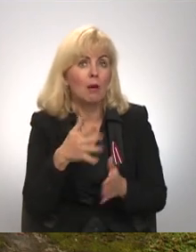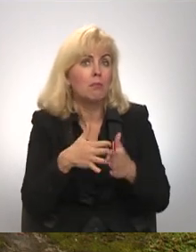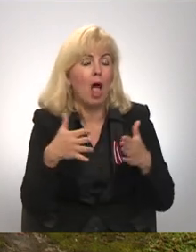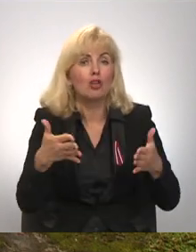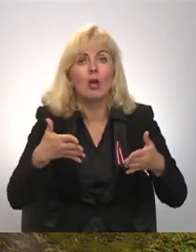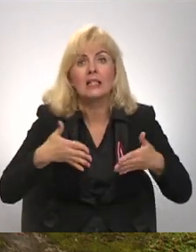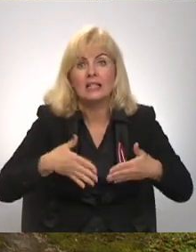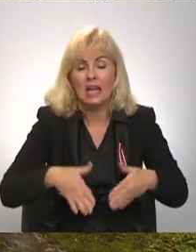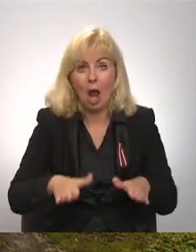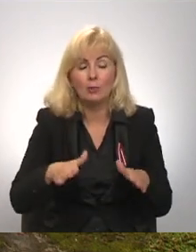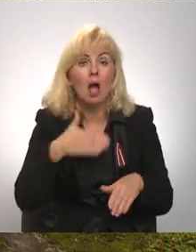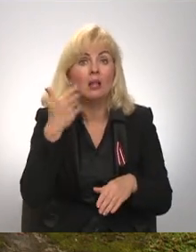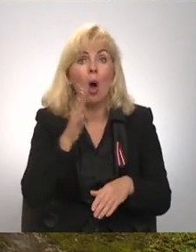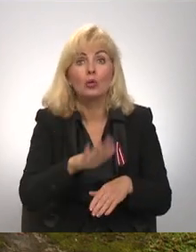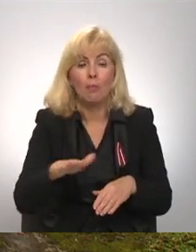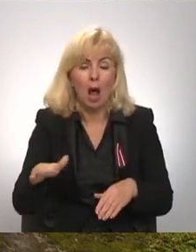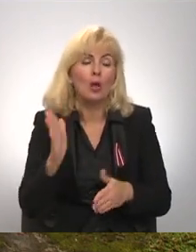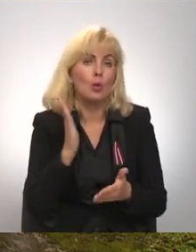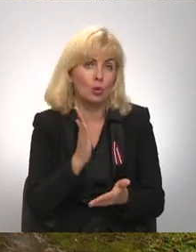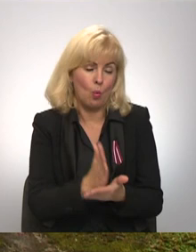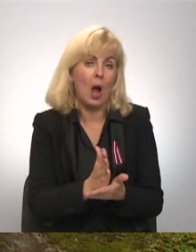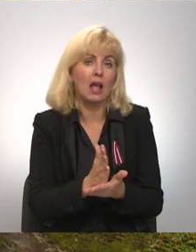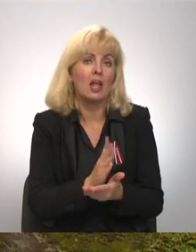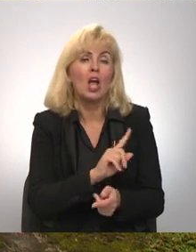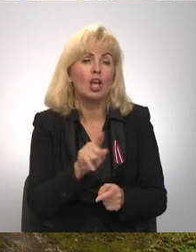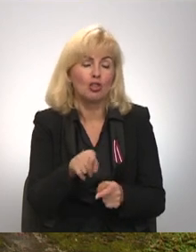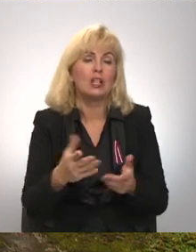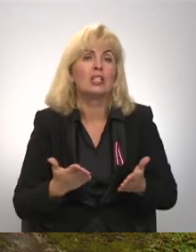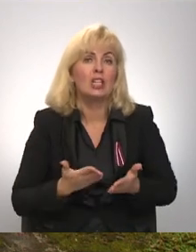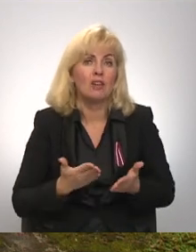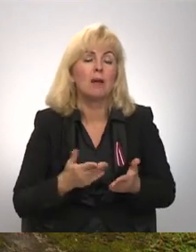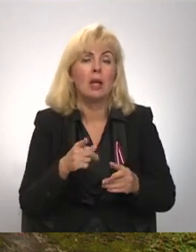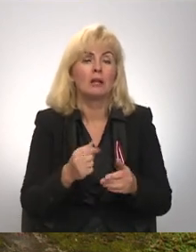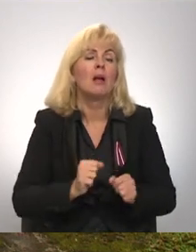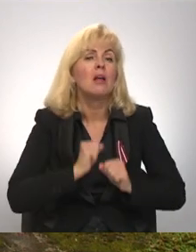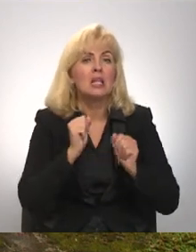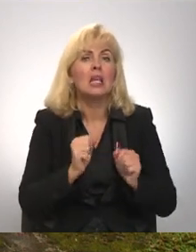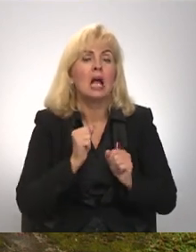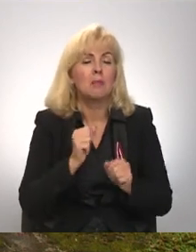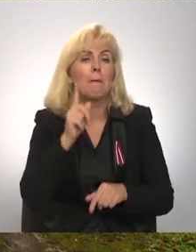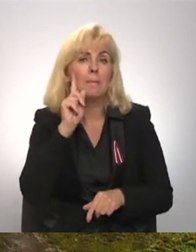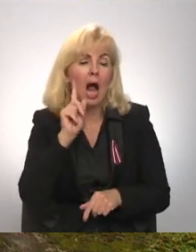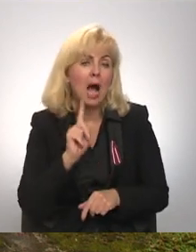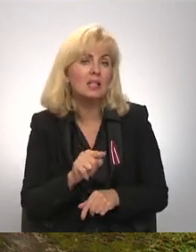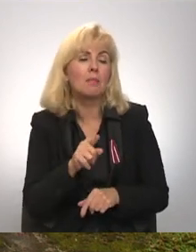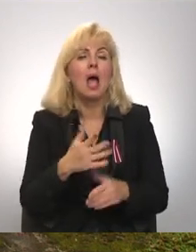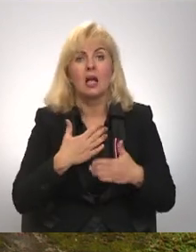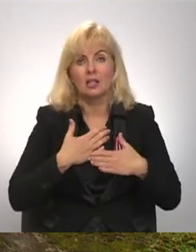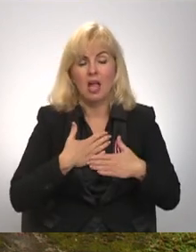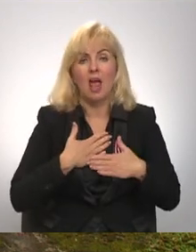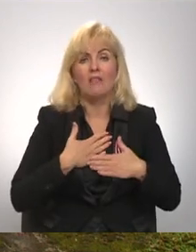un tur, kur ir daudz bērnu, tur noteikti ir šī dzīvība un šī tieksme un prasme, sevi